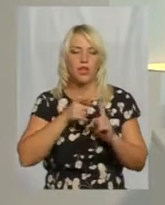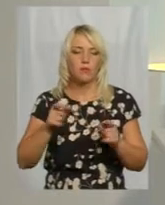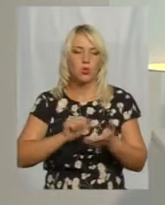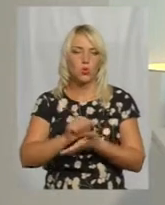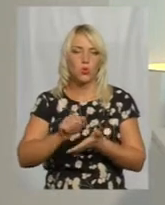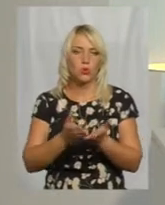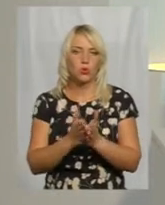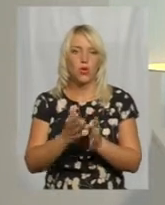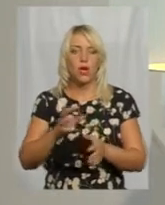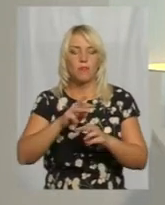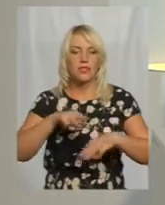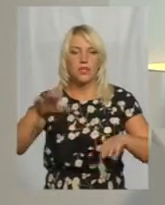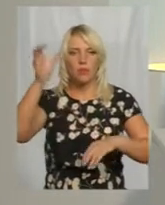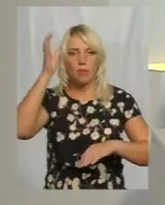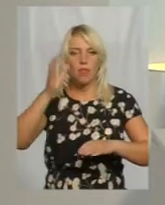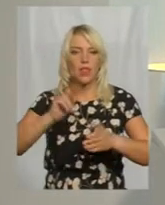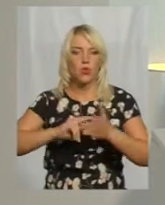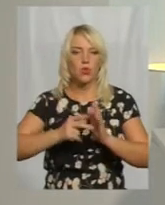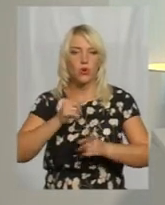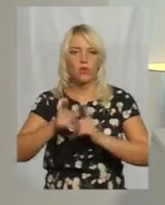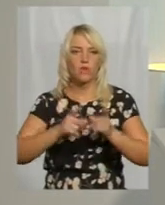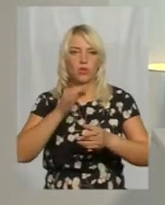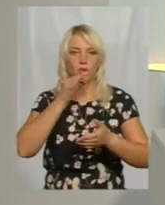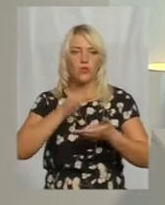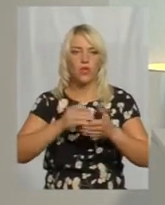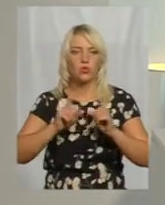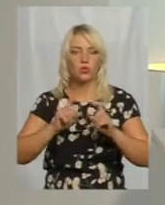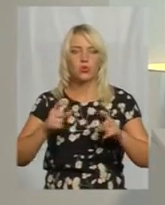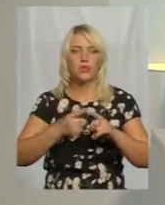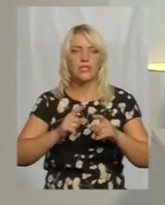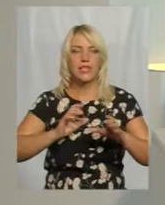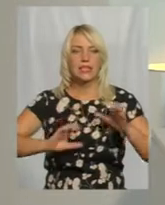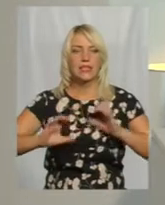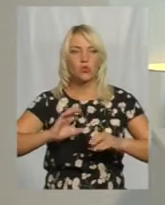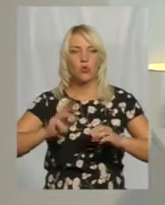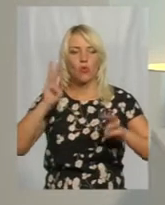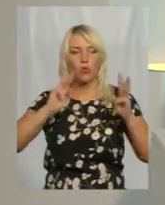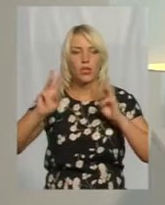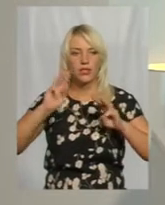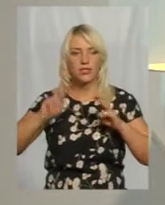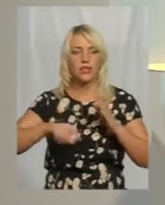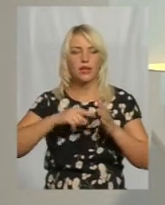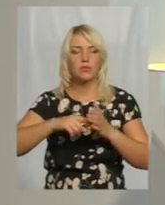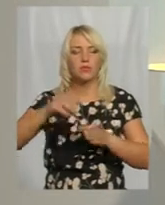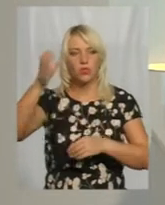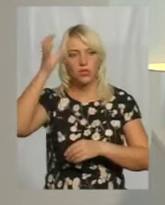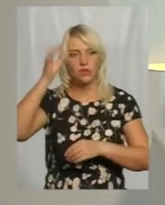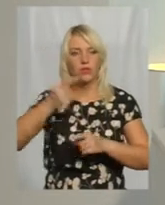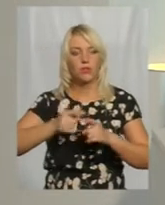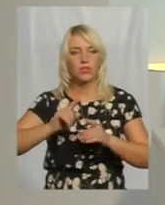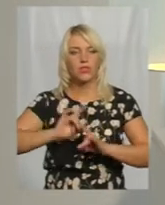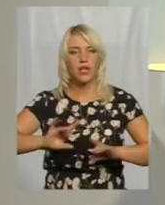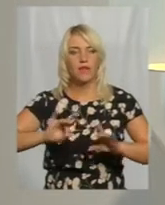підручників, Міносвіти планує реорганізувати відповідальну установу. Наразі це Інститут модернізації з міста освіти. Про це